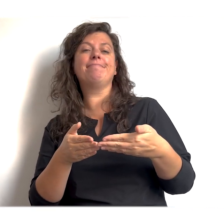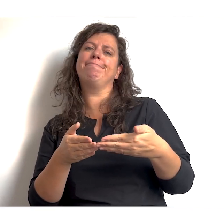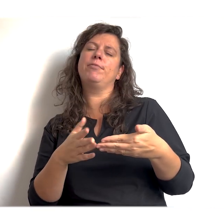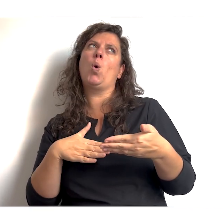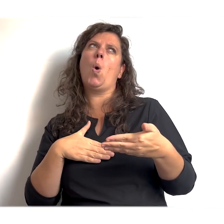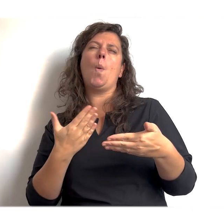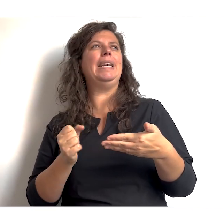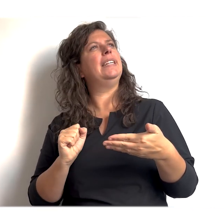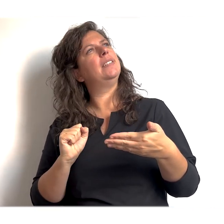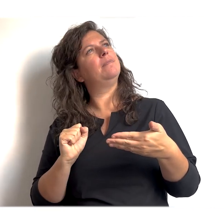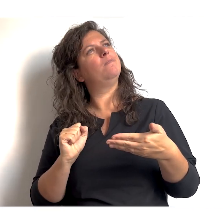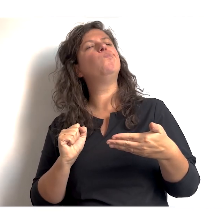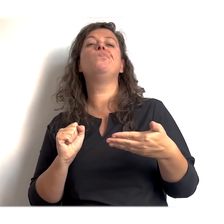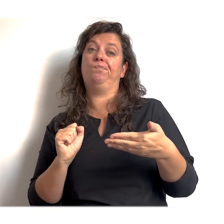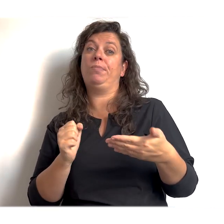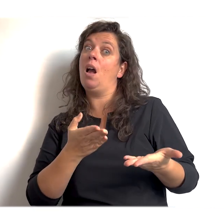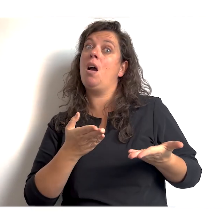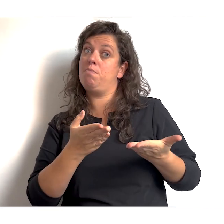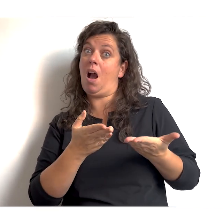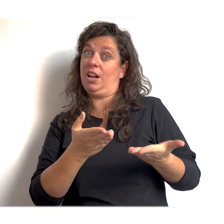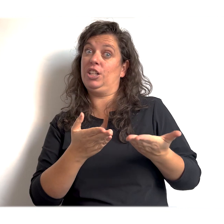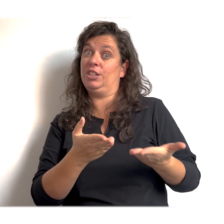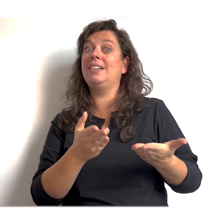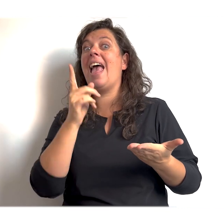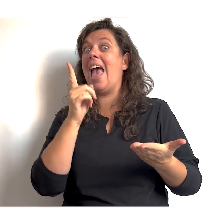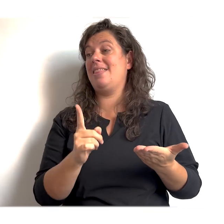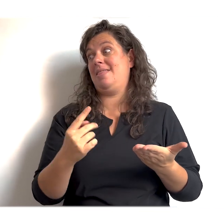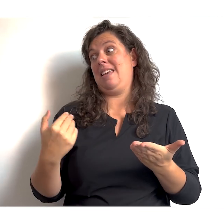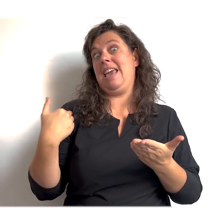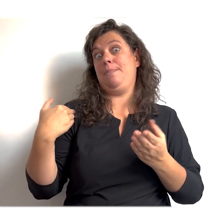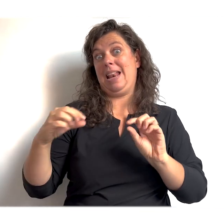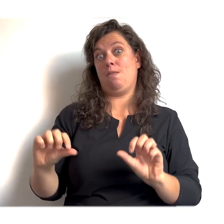MUZIEK MUZIEK MUZIEK